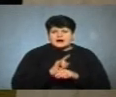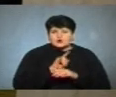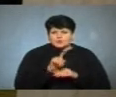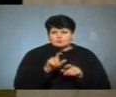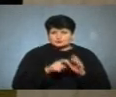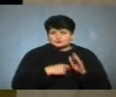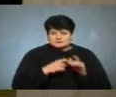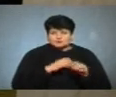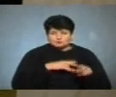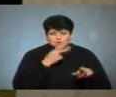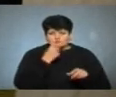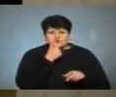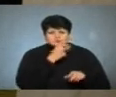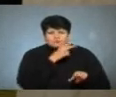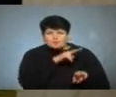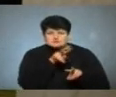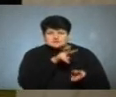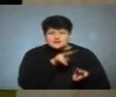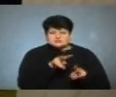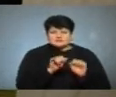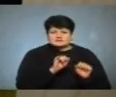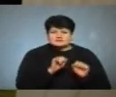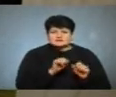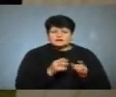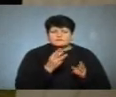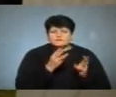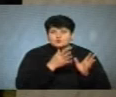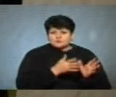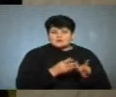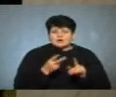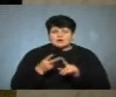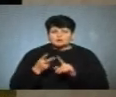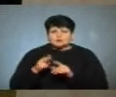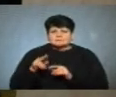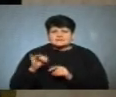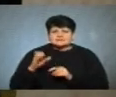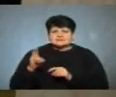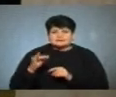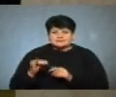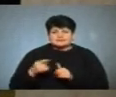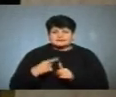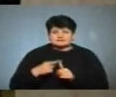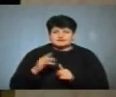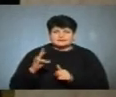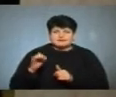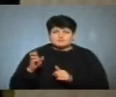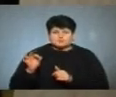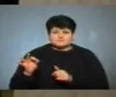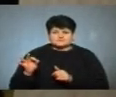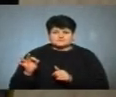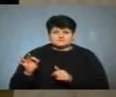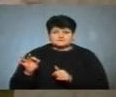спостереження і можна було коректувати вогонь. І друга в селі Піски називалося «Небо». Це